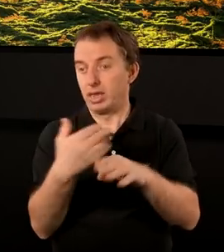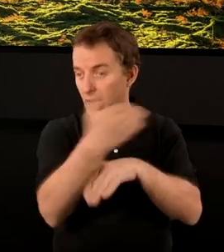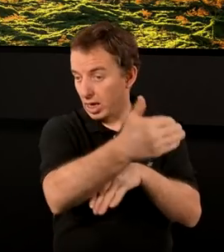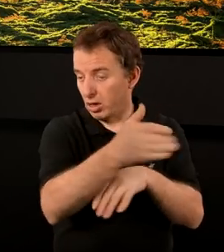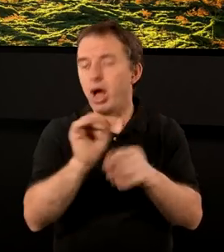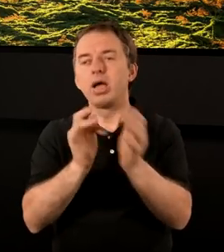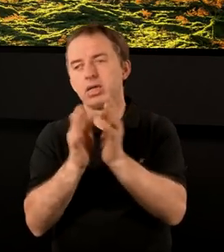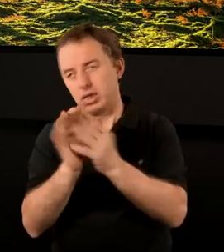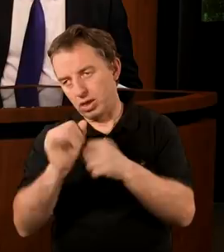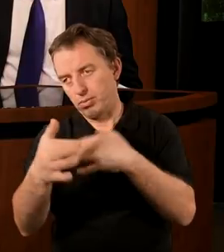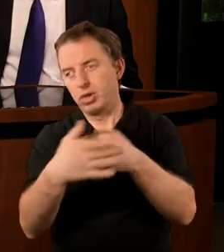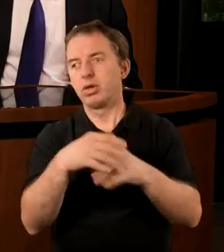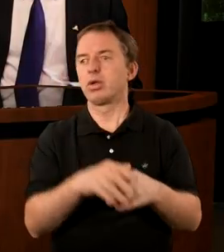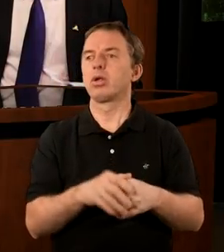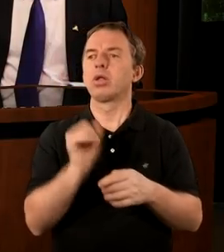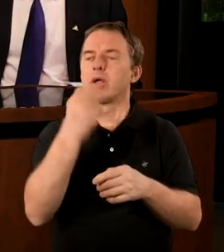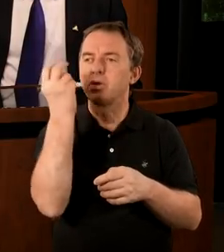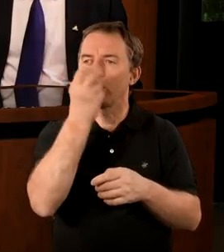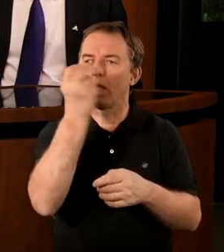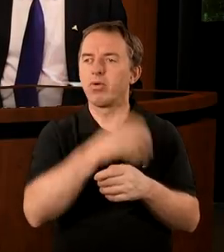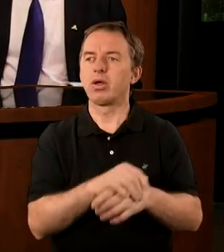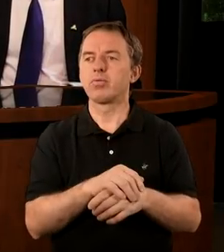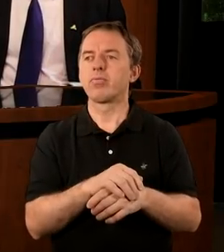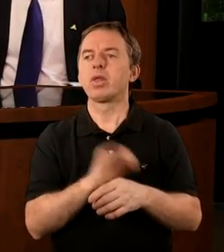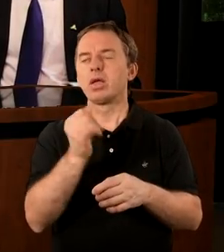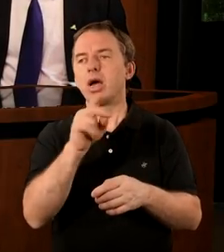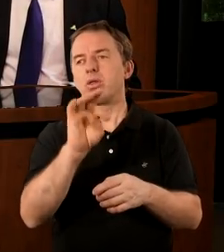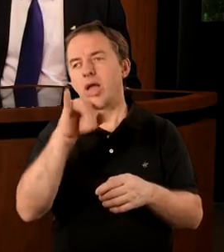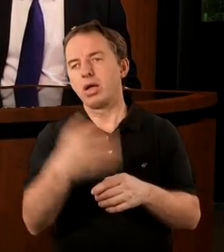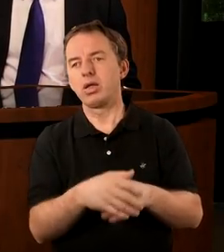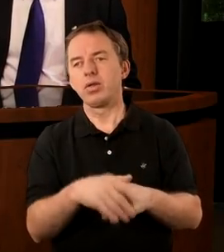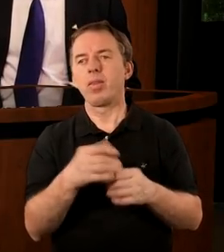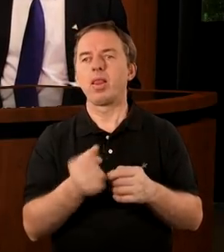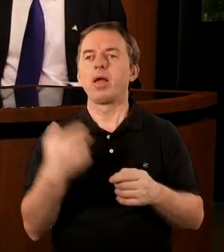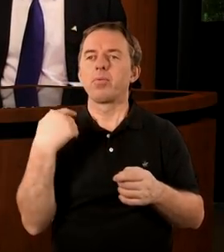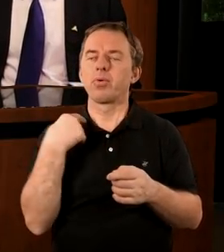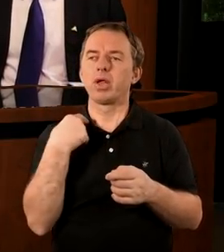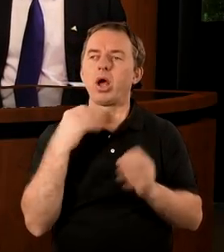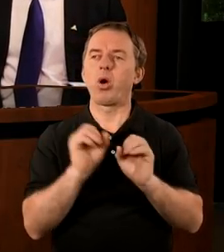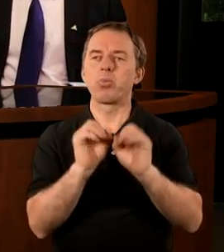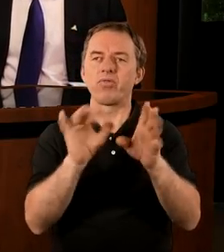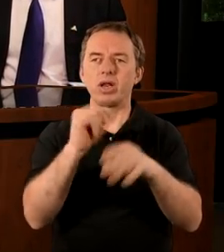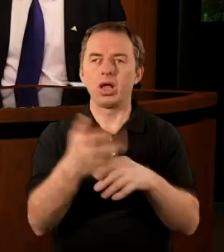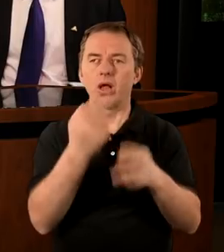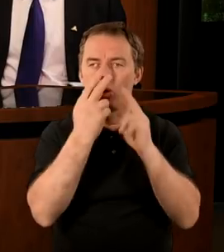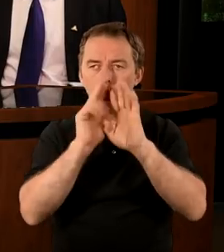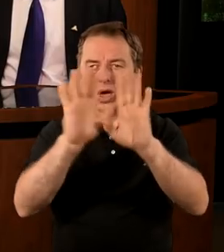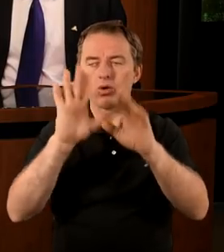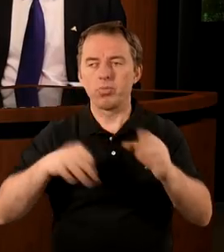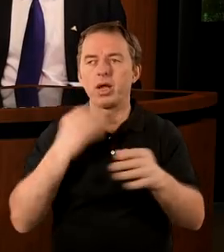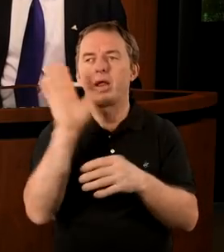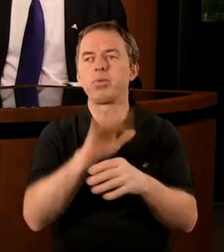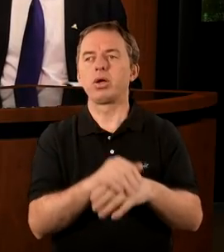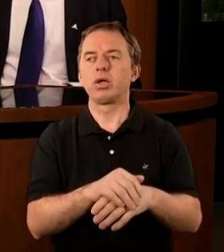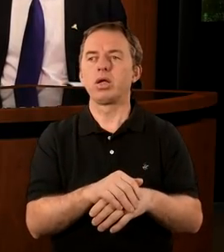Jezus jest blisko. To jest też ciekawy obraz Pana Boga jako taki, bo te pierwsze wiersze Apokalipsy, które ukazują Pana